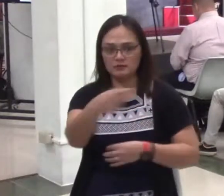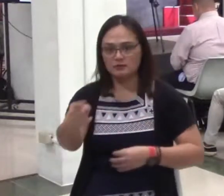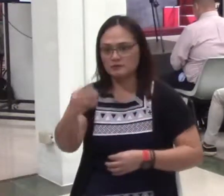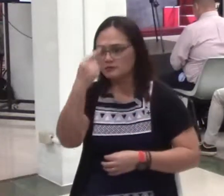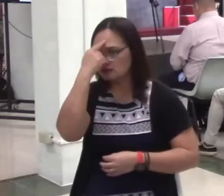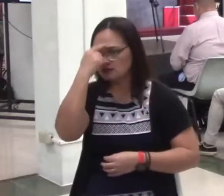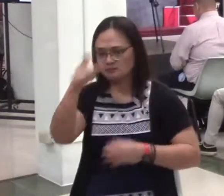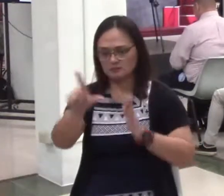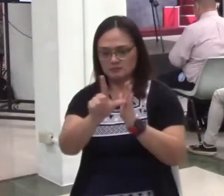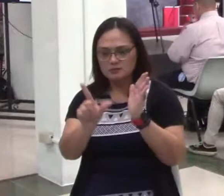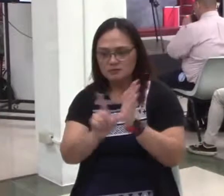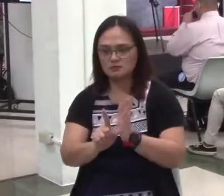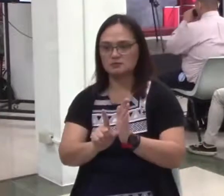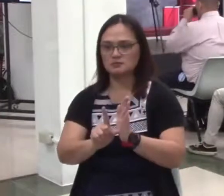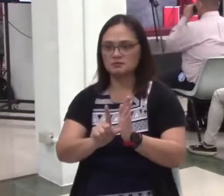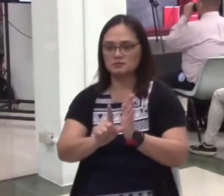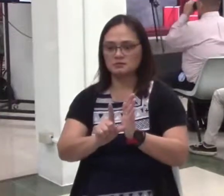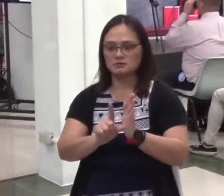Amen?